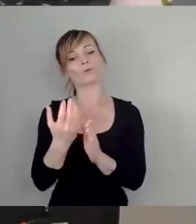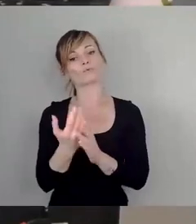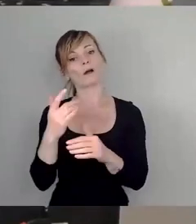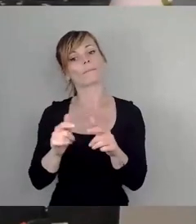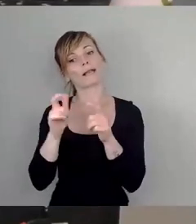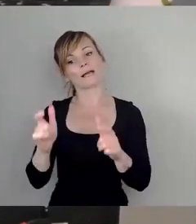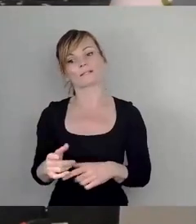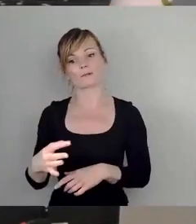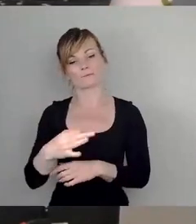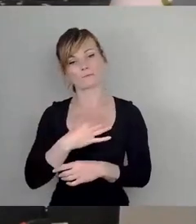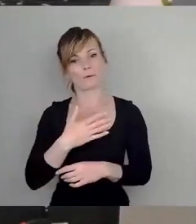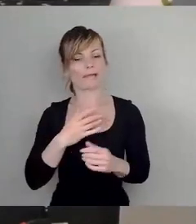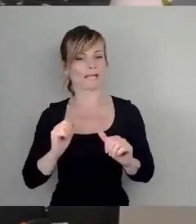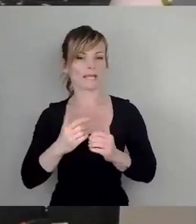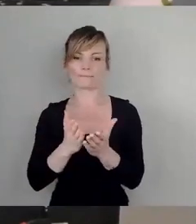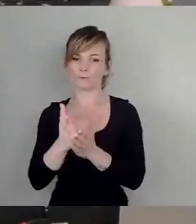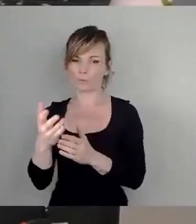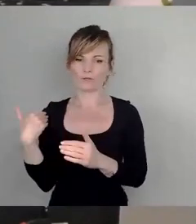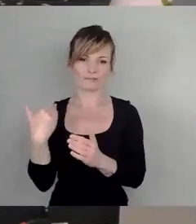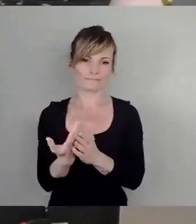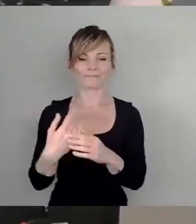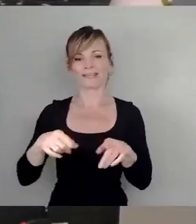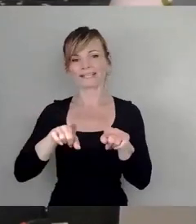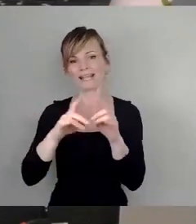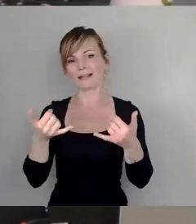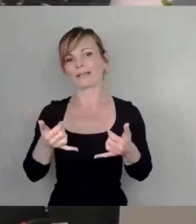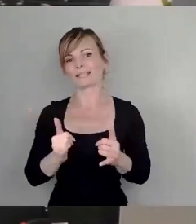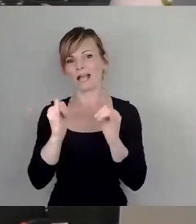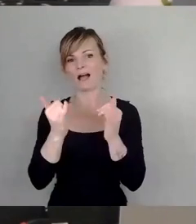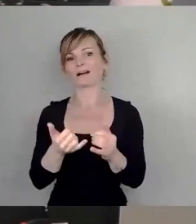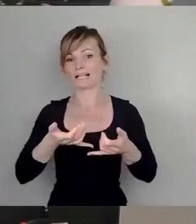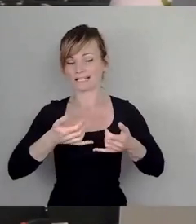meines Lebens begleitet. Der ist nämlich im gleichen Jahr geboren wie ich. Können Sie mal nachrechnen.